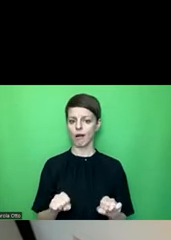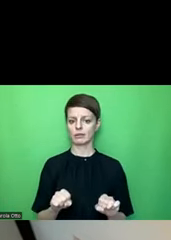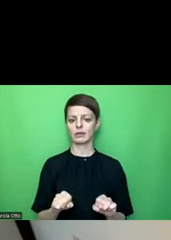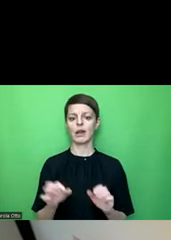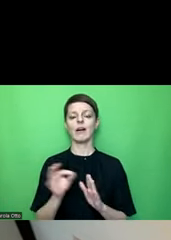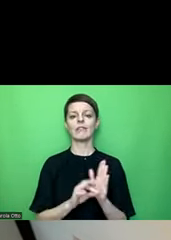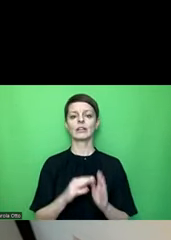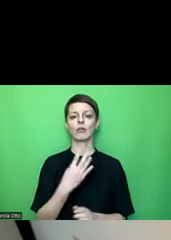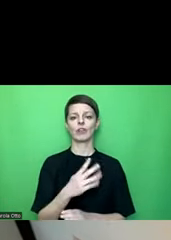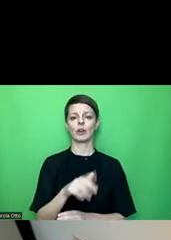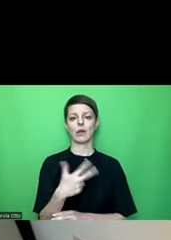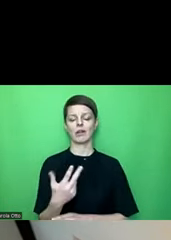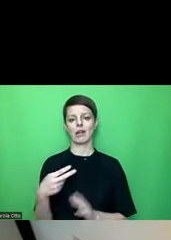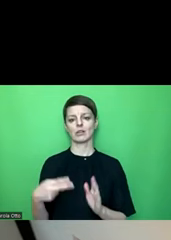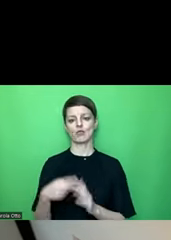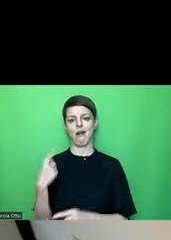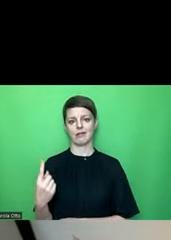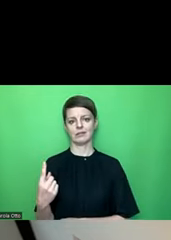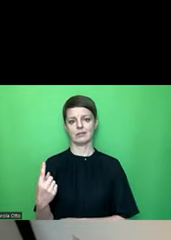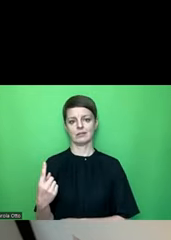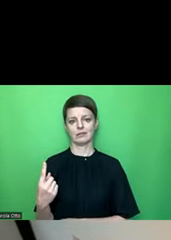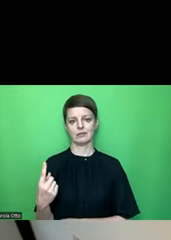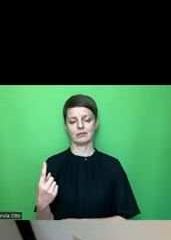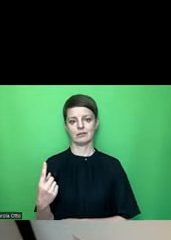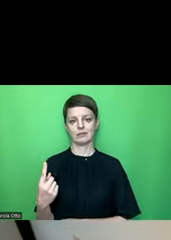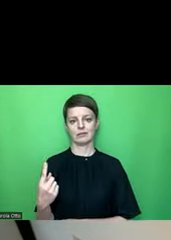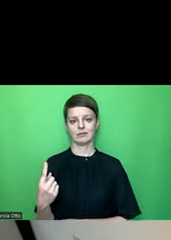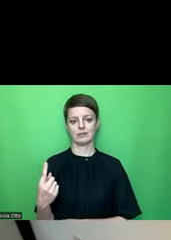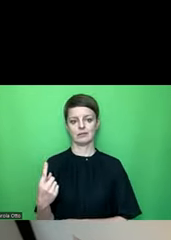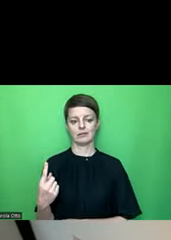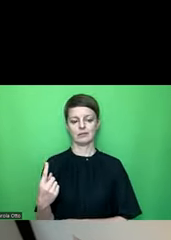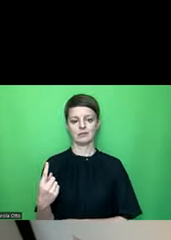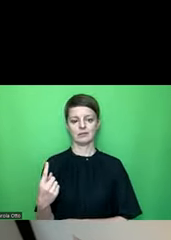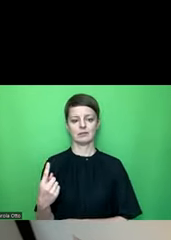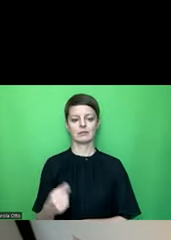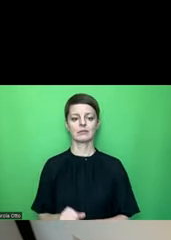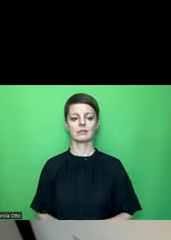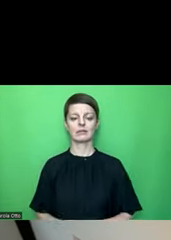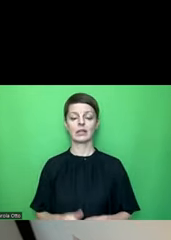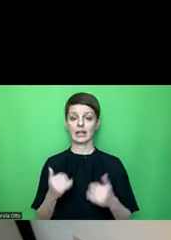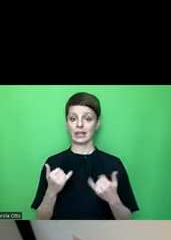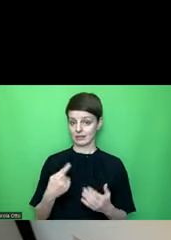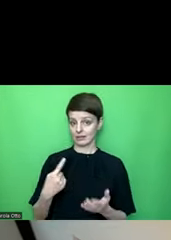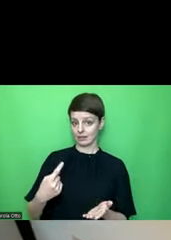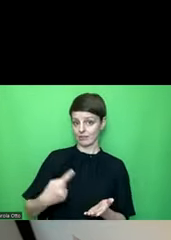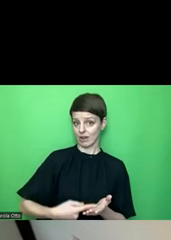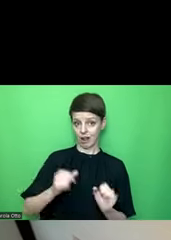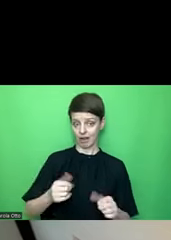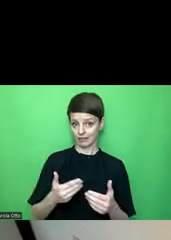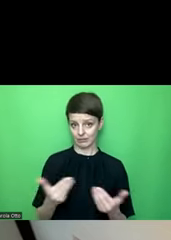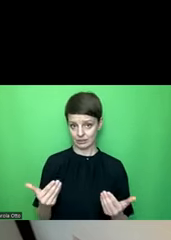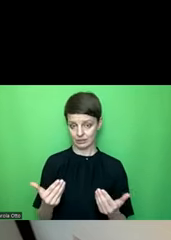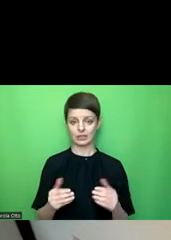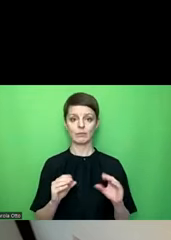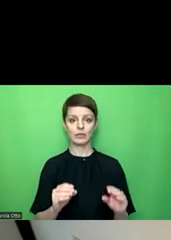,3 zu 1. Das heißt, man kann jetzt verlangen, dass ein Benutzer hier anhand